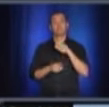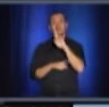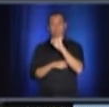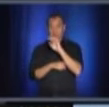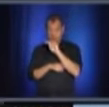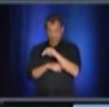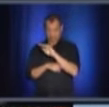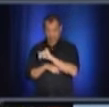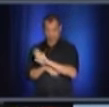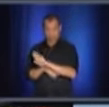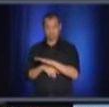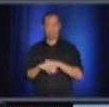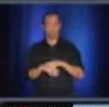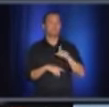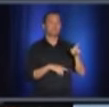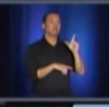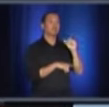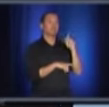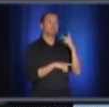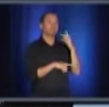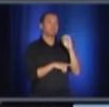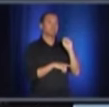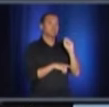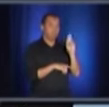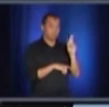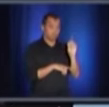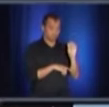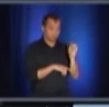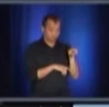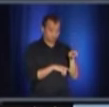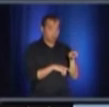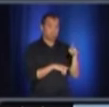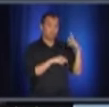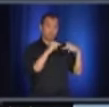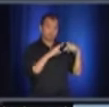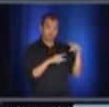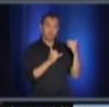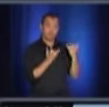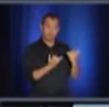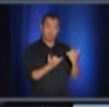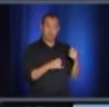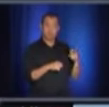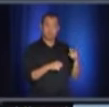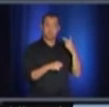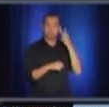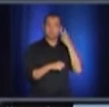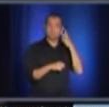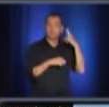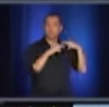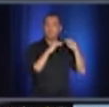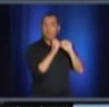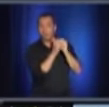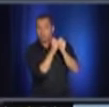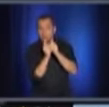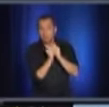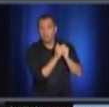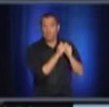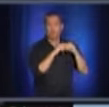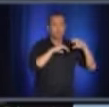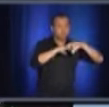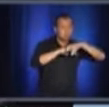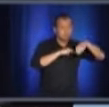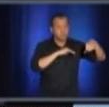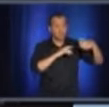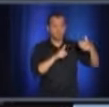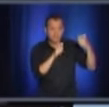à l'hôpital Lakeshore, car nous voulons voir ce qui se fait construire pour voir comment le faire plus rapidement,